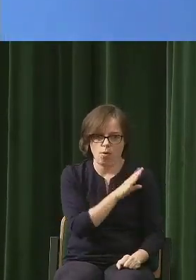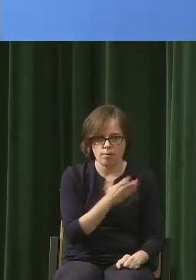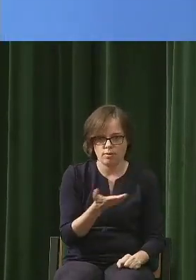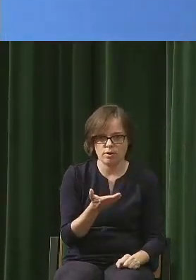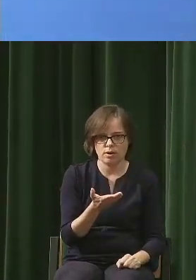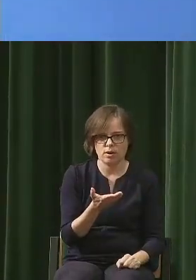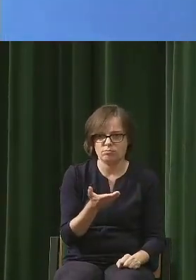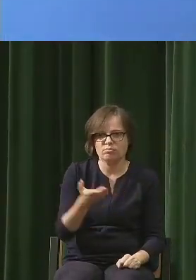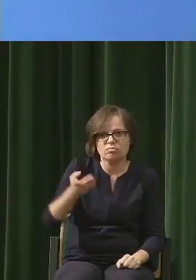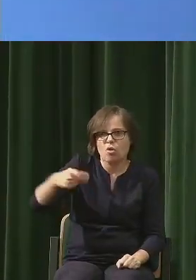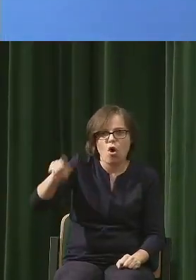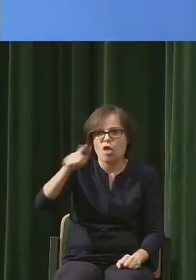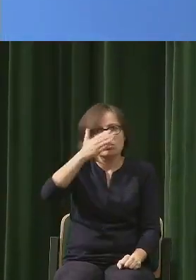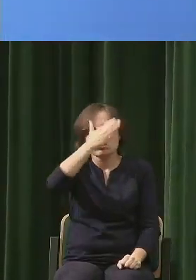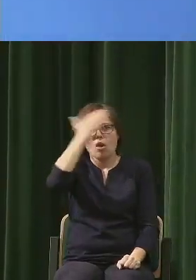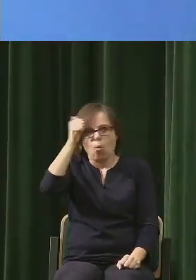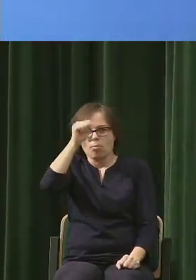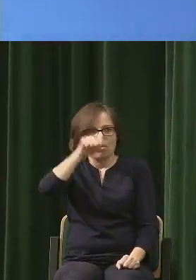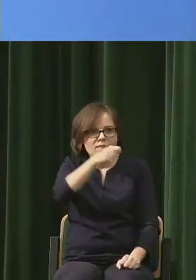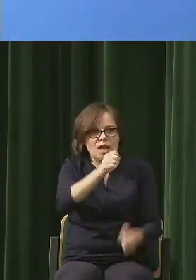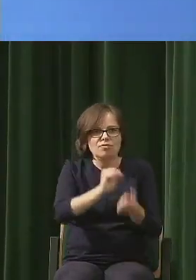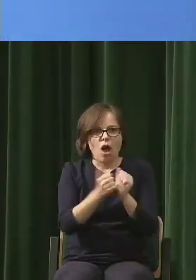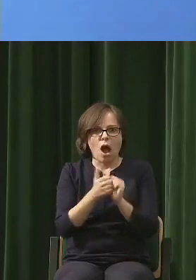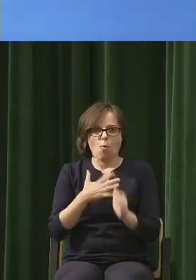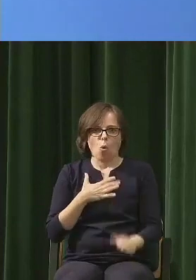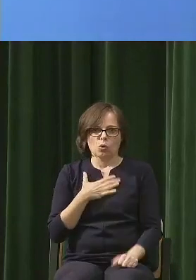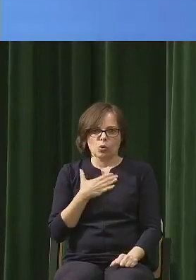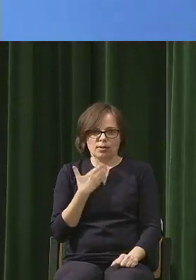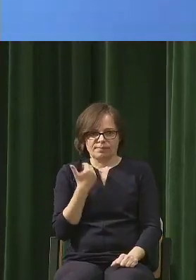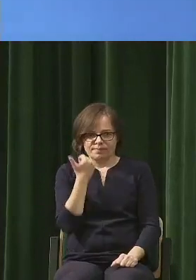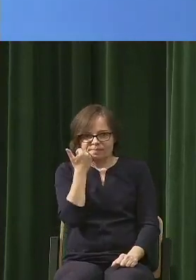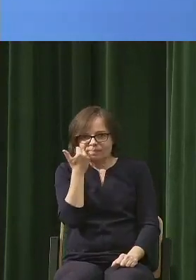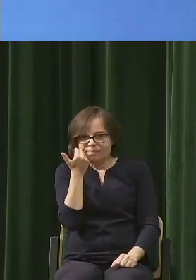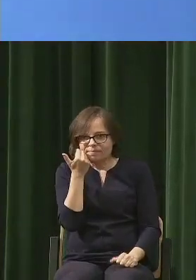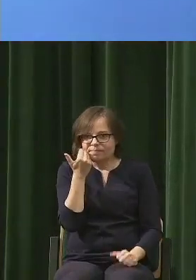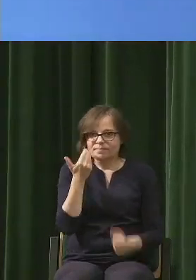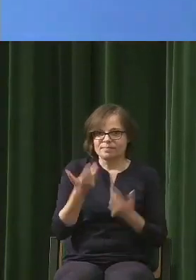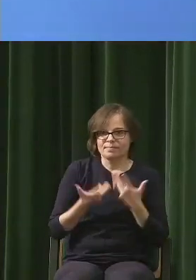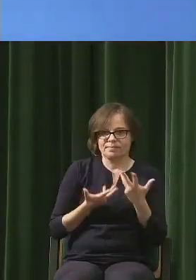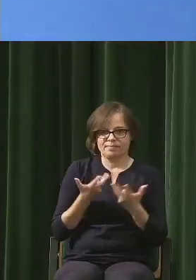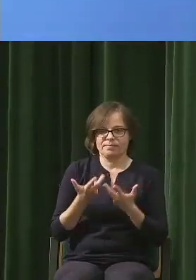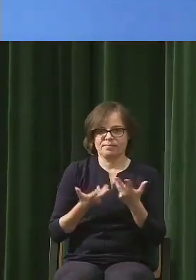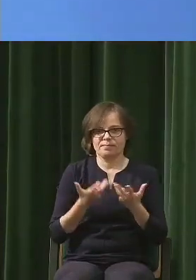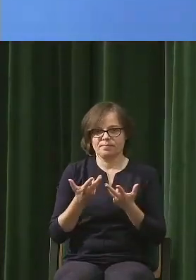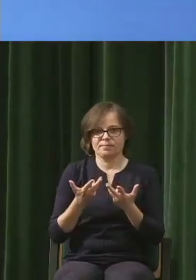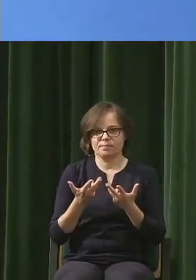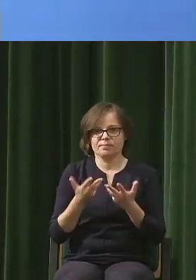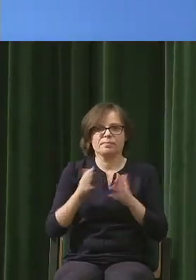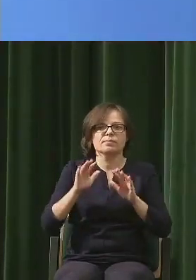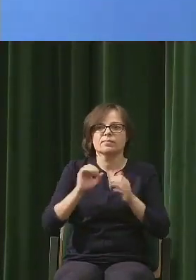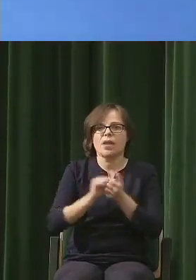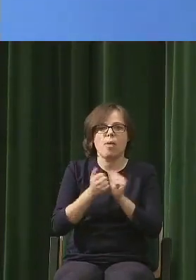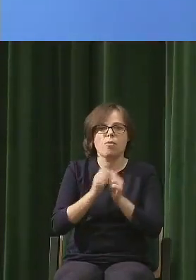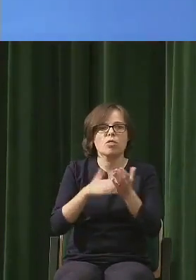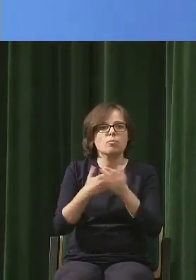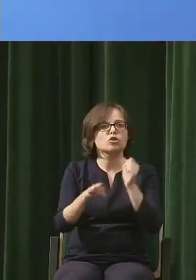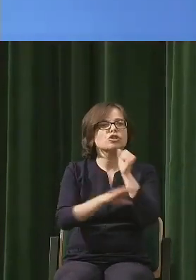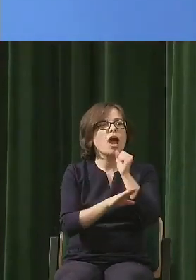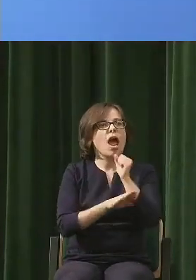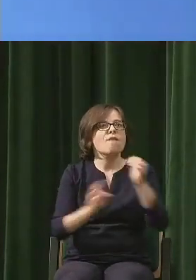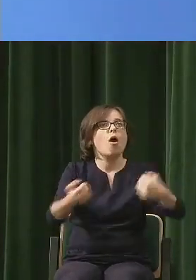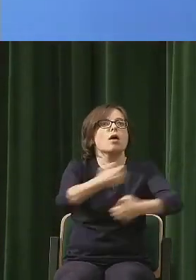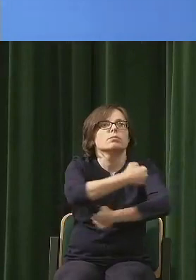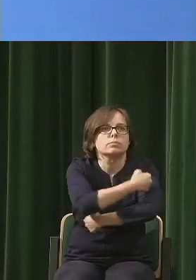nie są w stanie tego nazwać, albo zawstydzają się, albo nawet zawstydzają się temu, że nie wiem, że przytulają się do drzew.